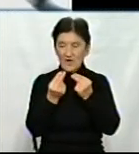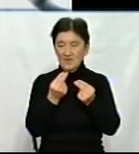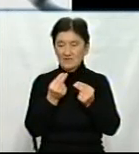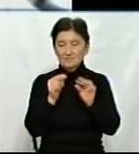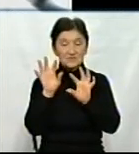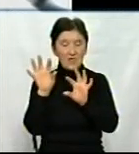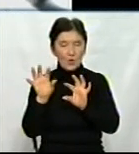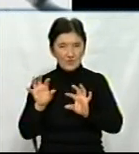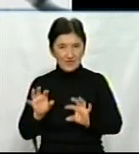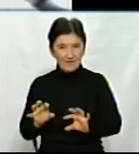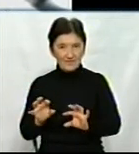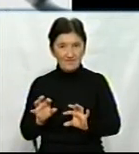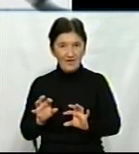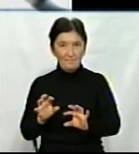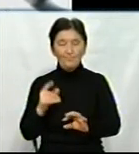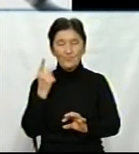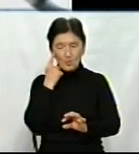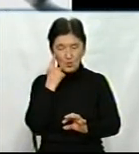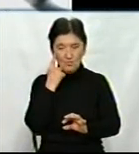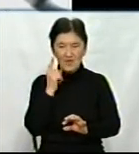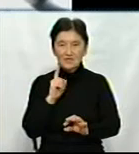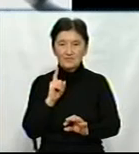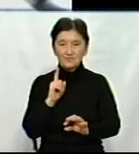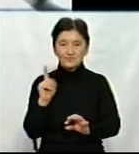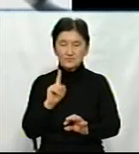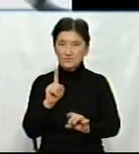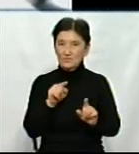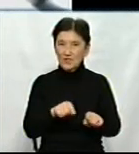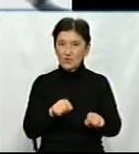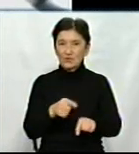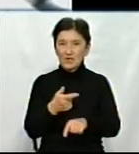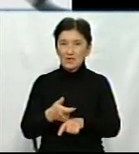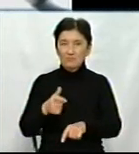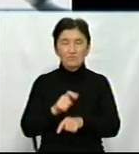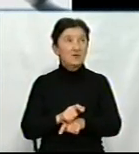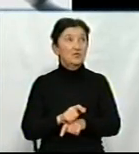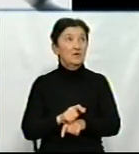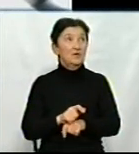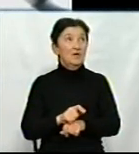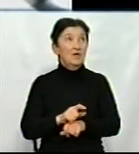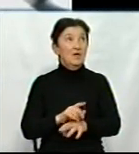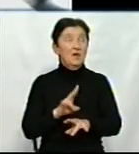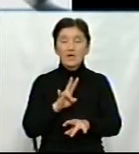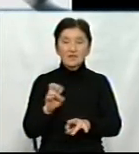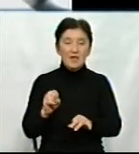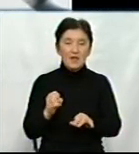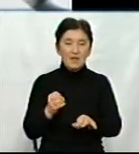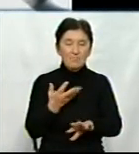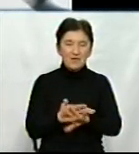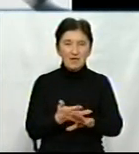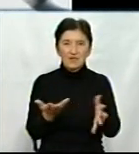думаю, що тут більше не брак чогось. На сьогоднішній день